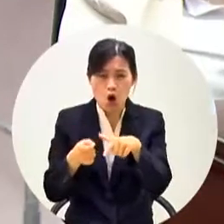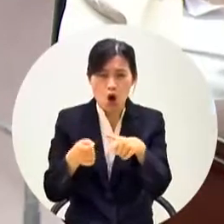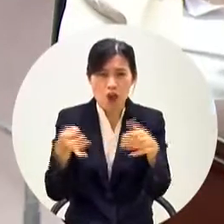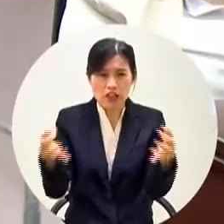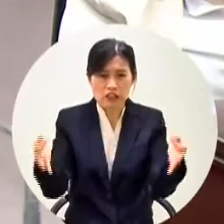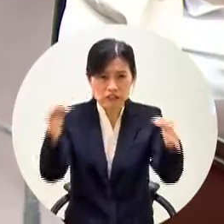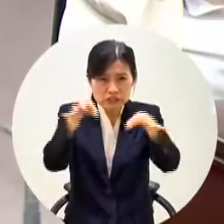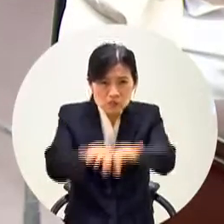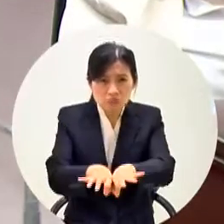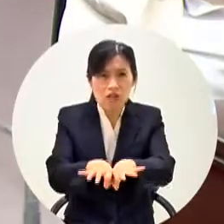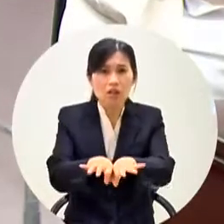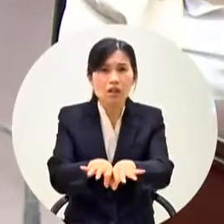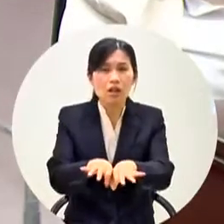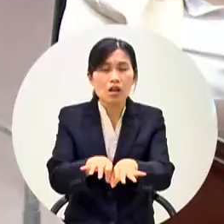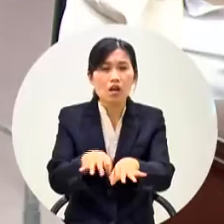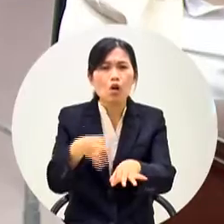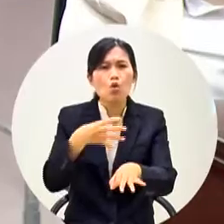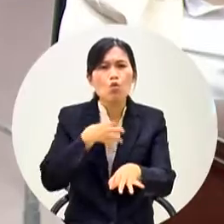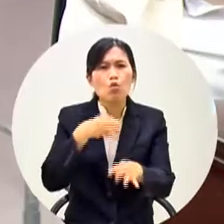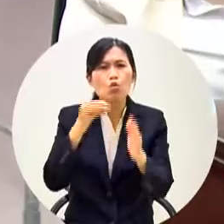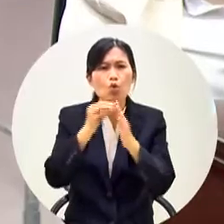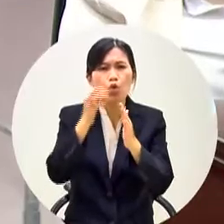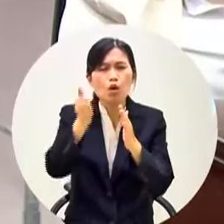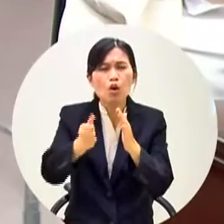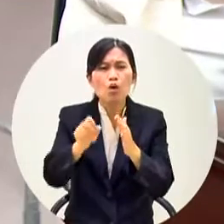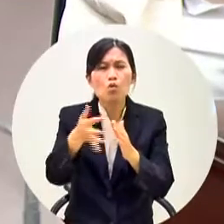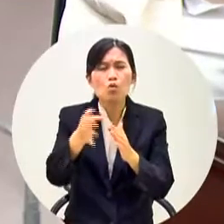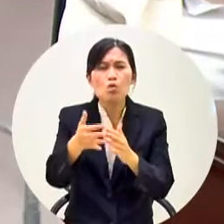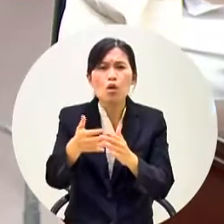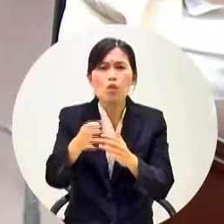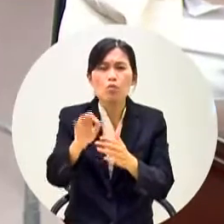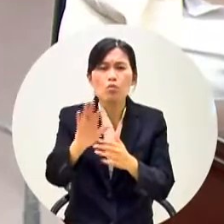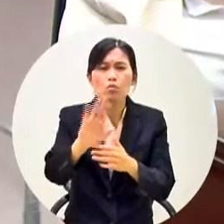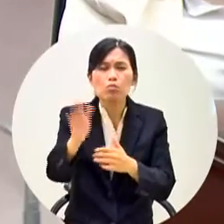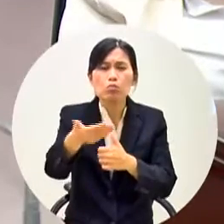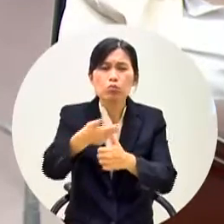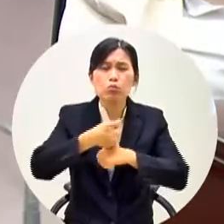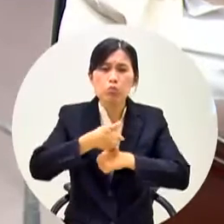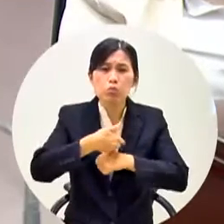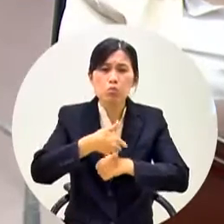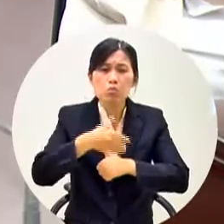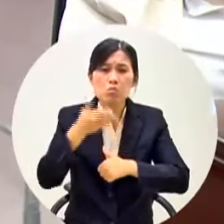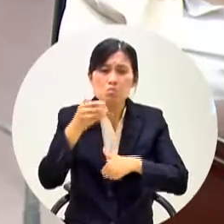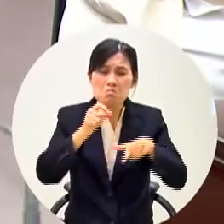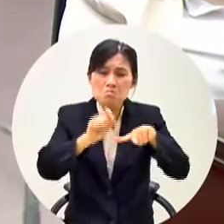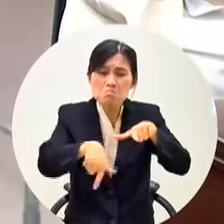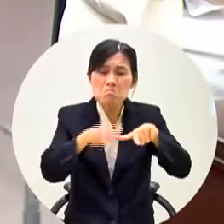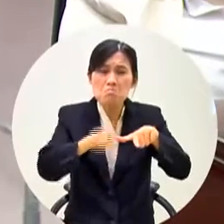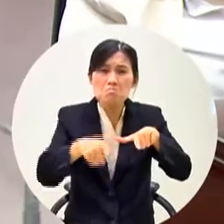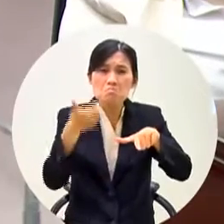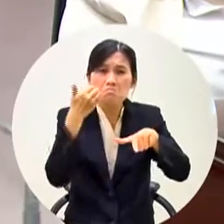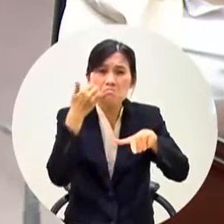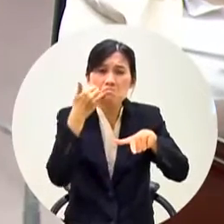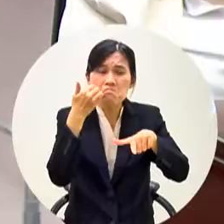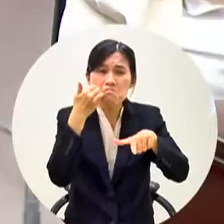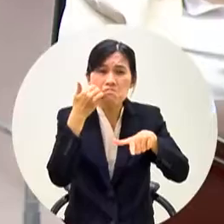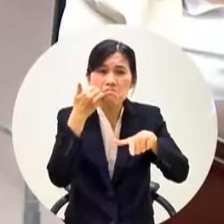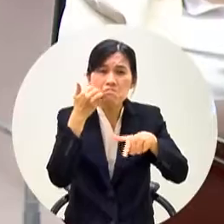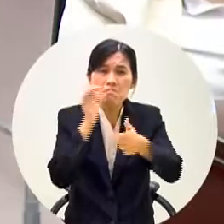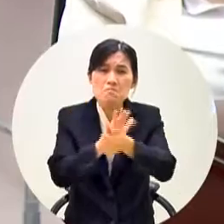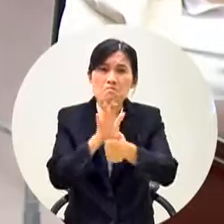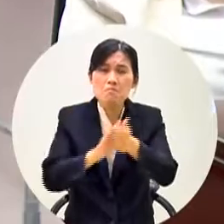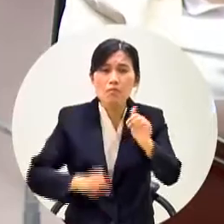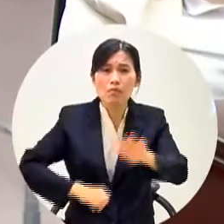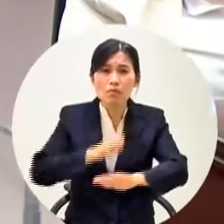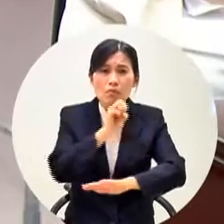吳局長你為什麼不敢提供我企業界的資料來答覆准對答覆喔請教育局長答覆好